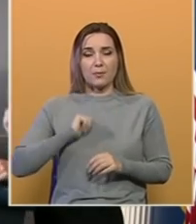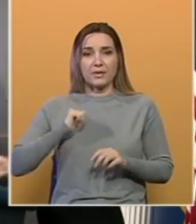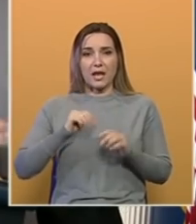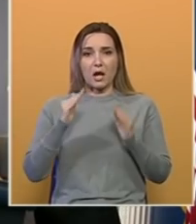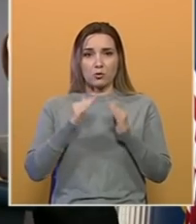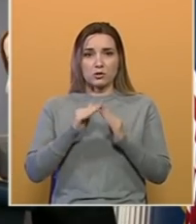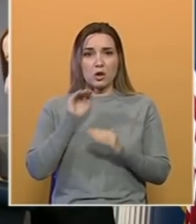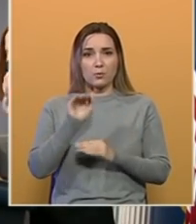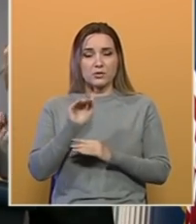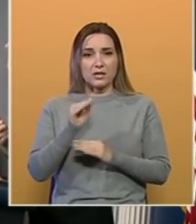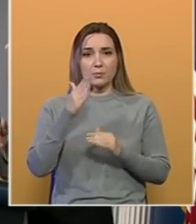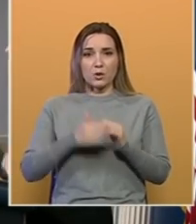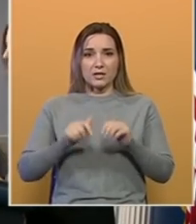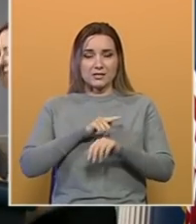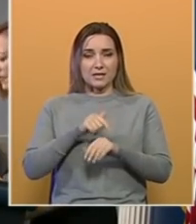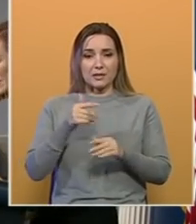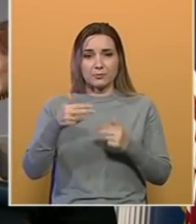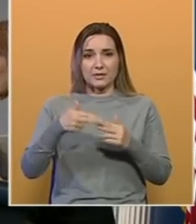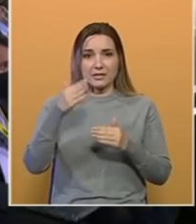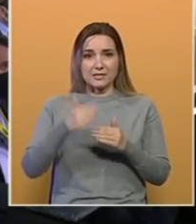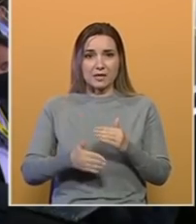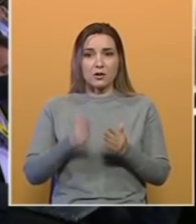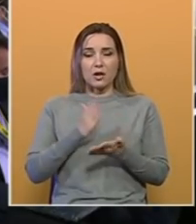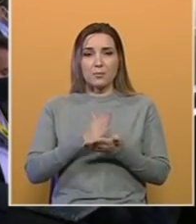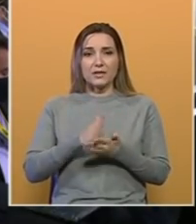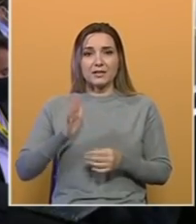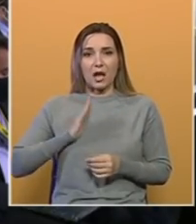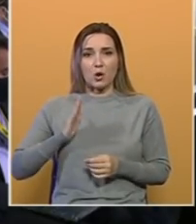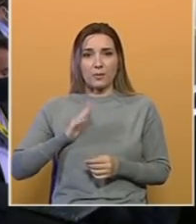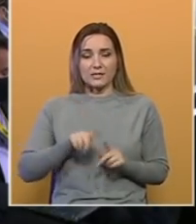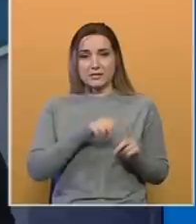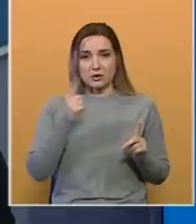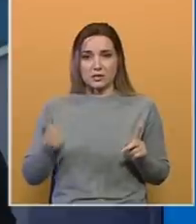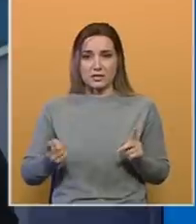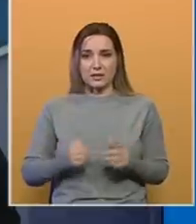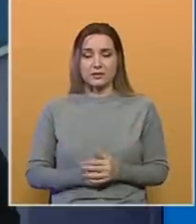upozorava da će posljednji sat i pred iste kroka za povlačenje biti najopasniji do sada.